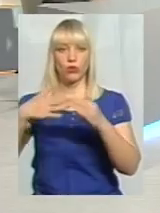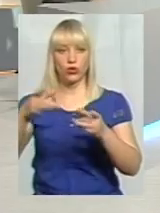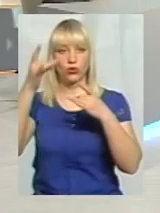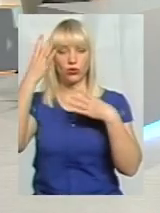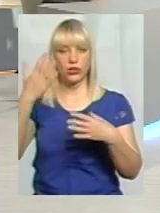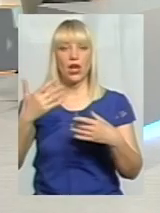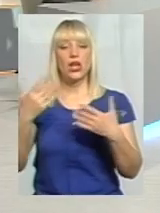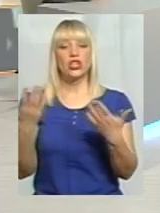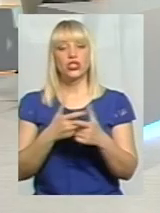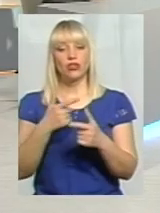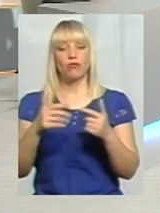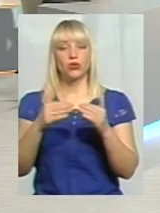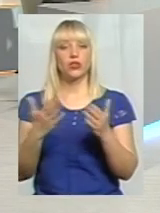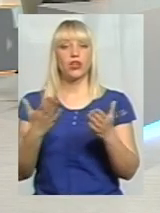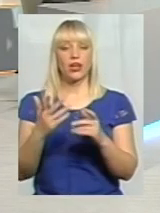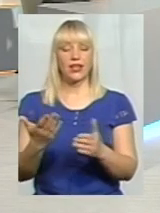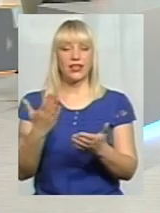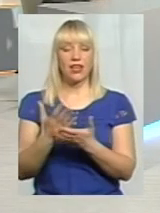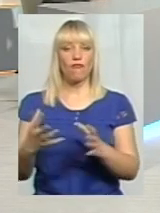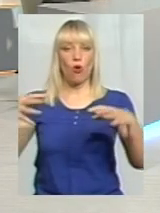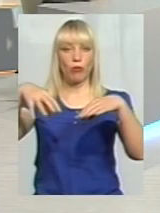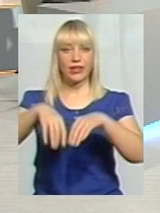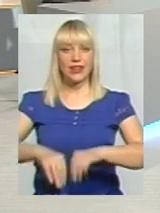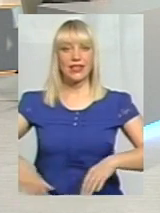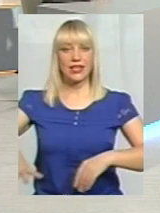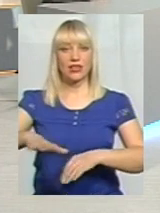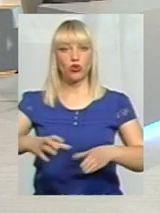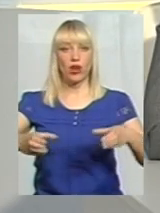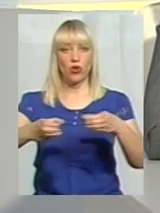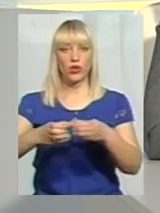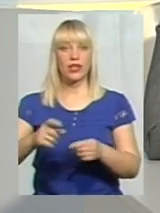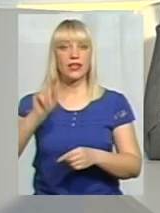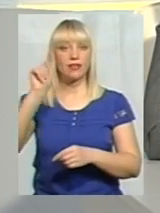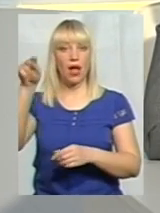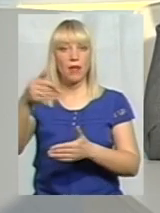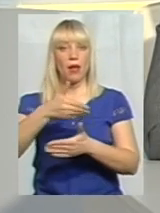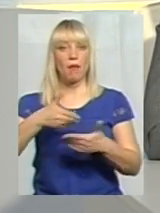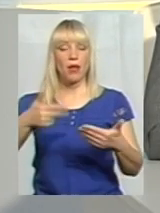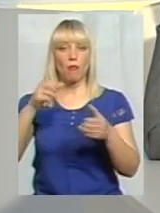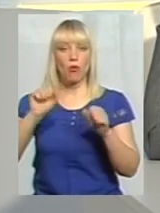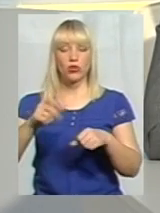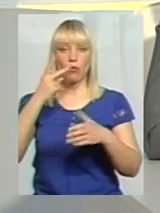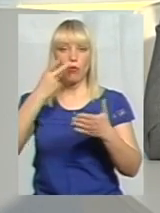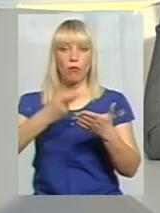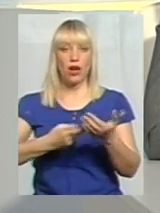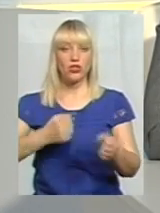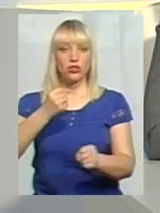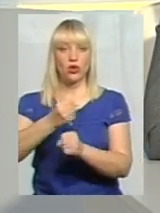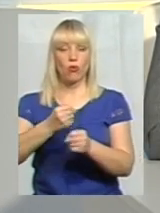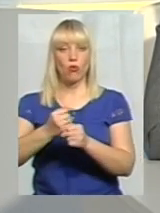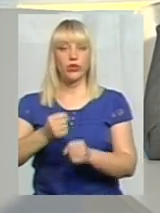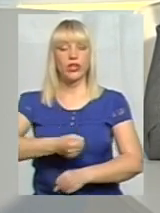сьогодні, які є в об'єднаних територіальних громадах. Ось саме там ми можемо побачити роботи і